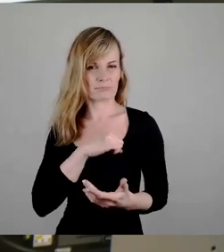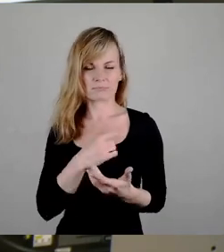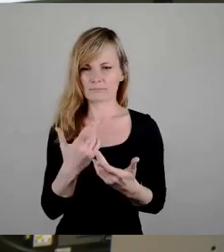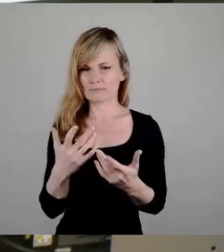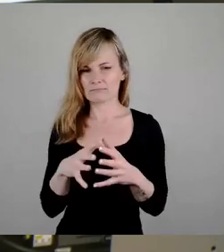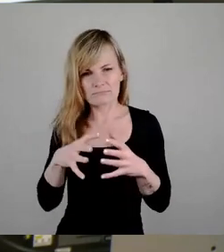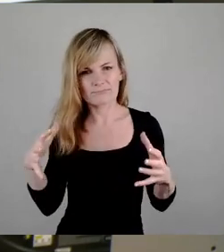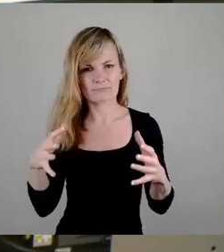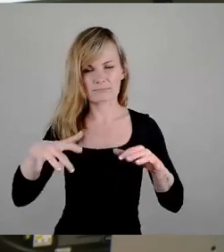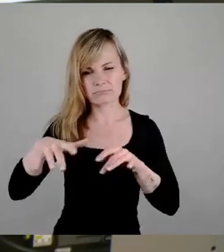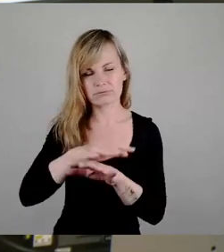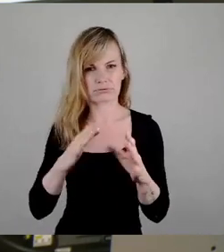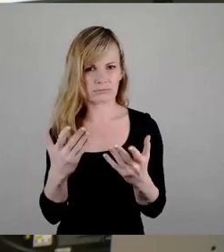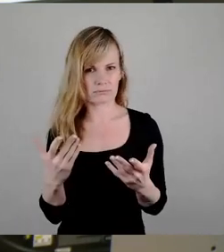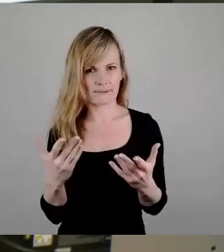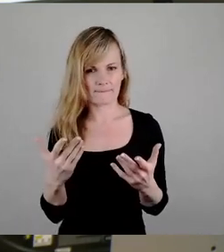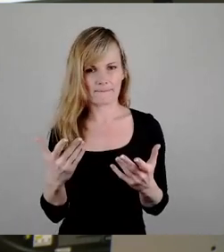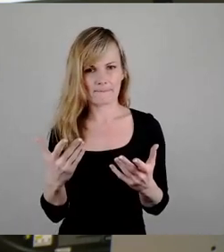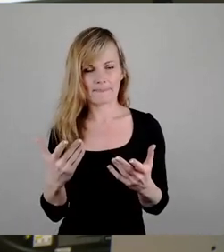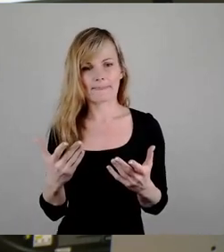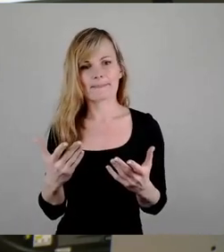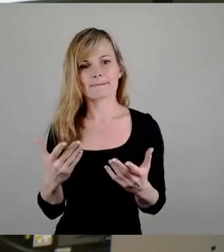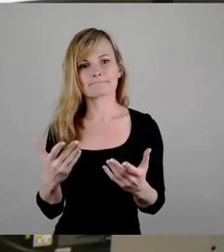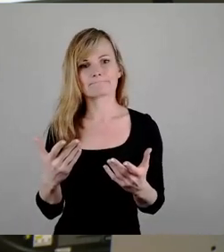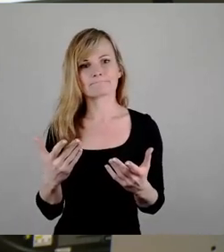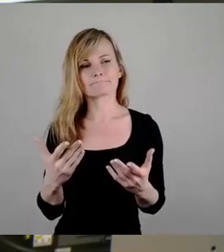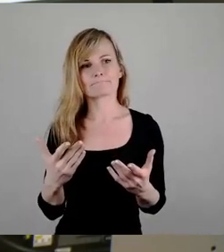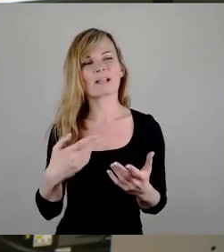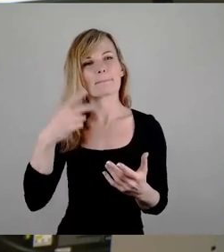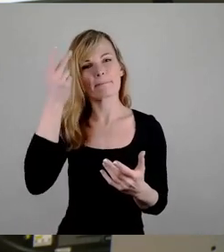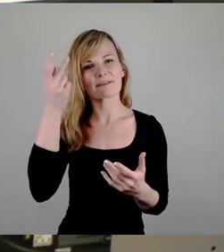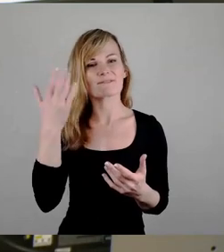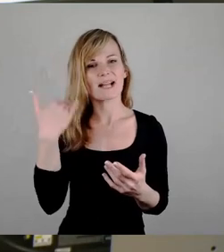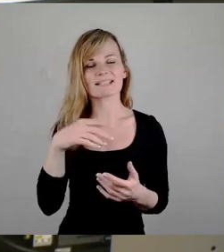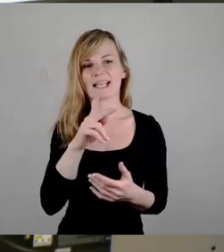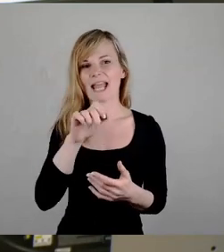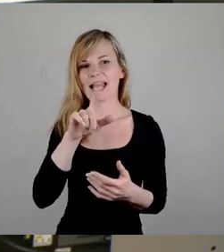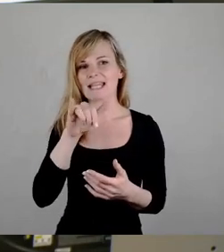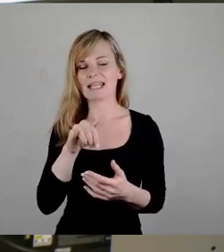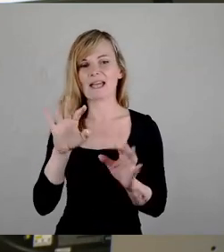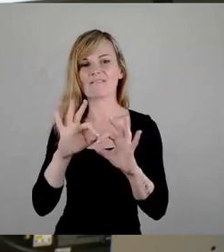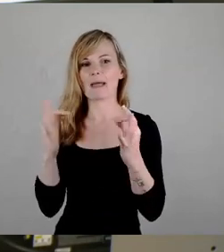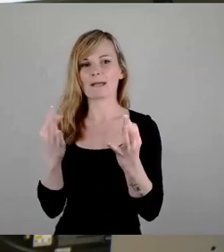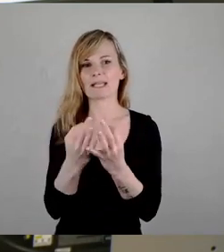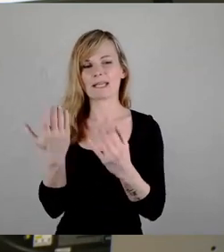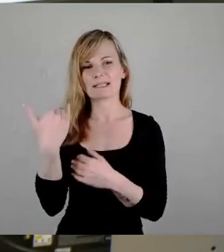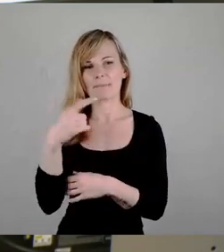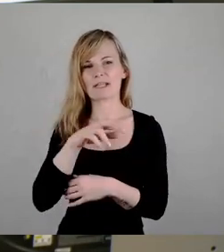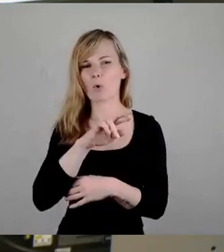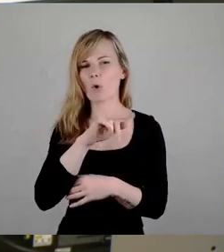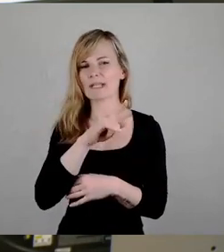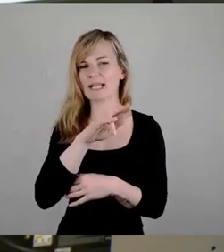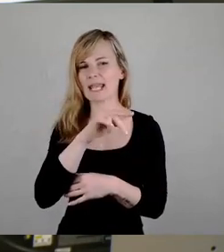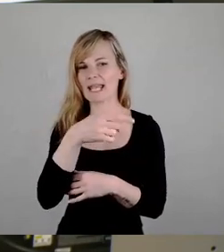Ich kann aber auch mal daran erinnern, wie ich mal die Kelly-Family auf dem Reutlinger Marktplatz gehört habe, da waren die doch völlig